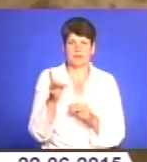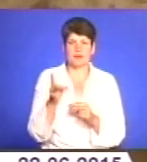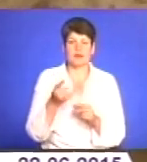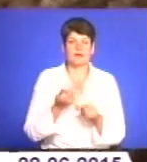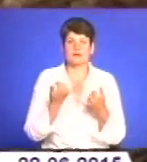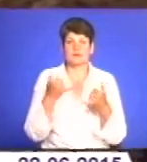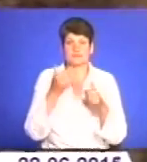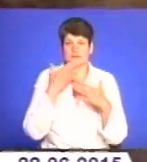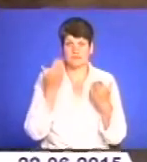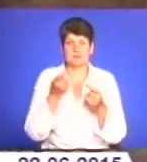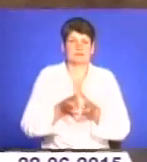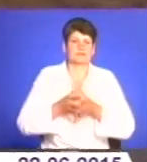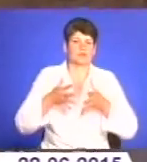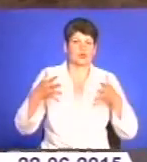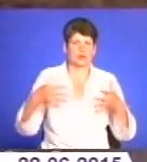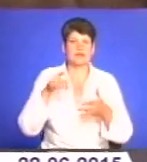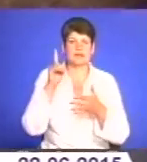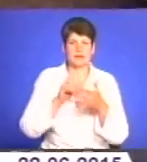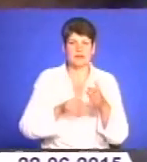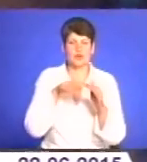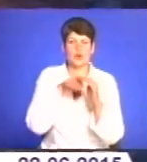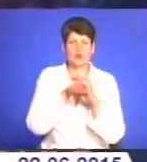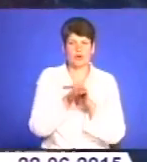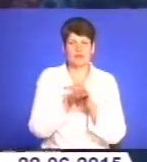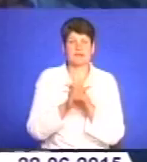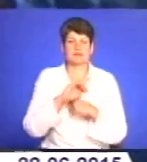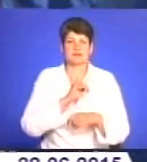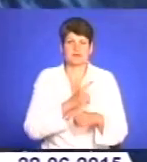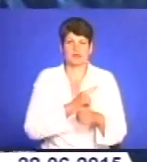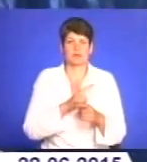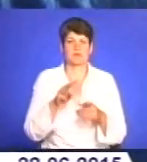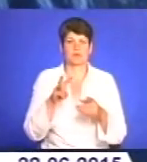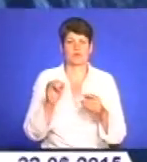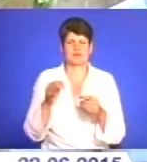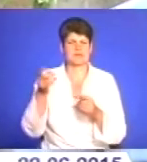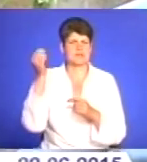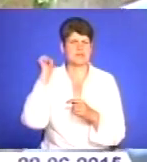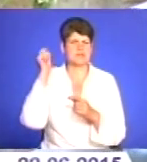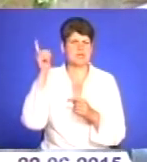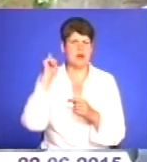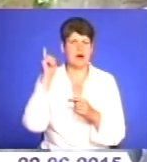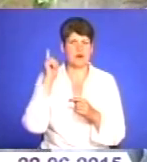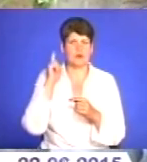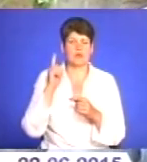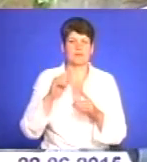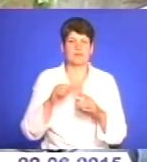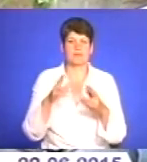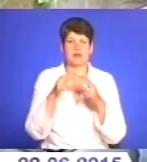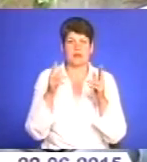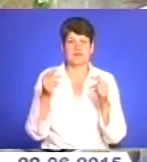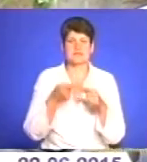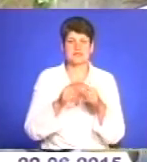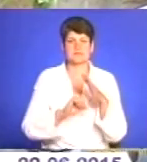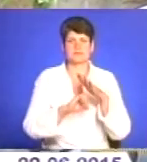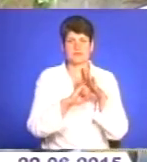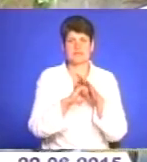підземелля доволі просторе і надійне, сховане за міцними кам'яними мурами древнього палацу. Це є опора старого замку,